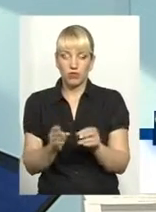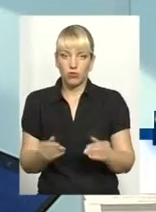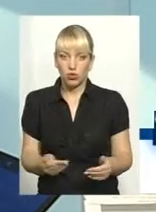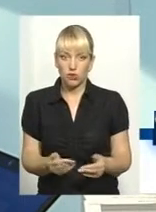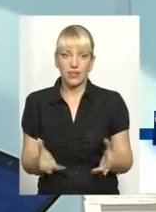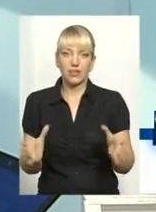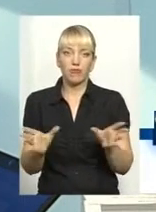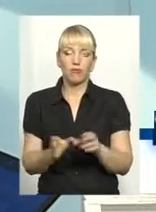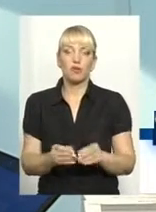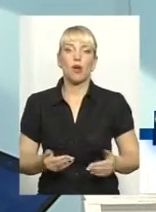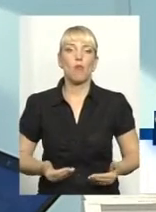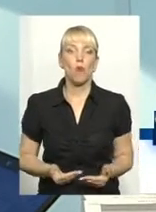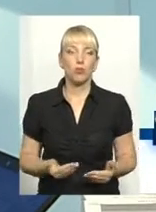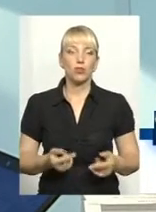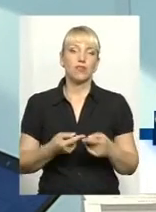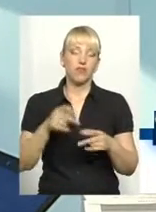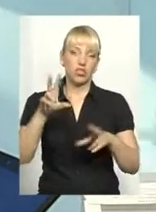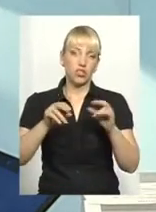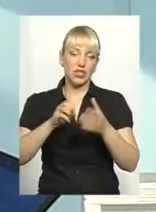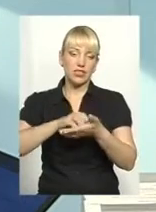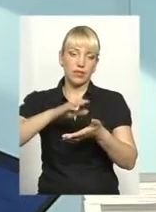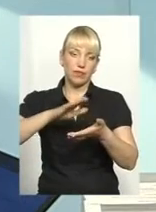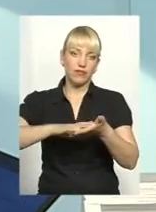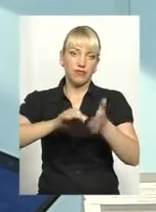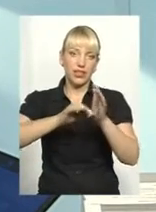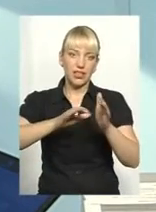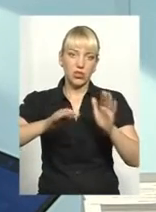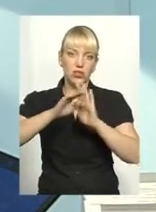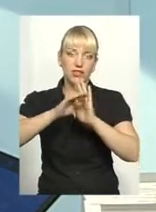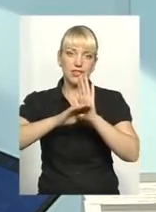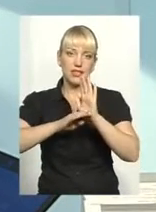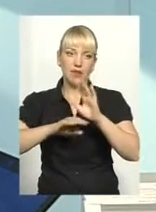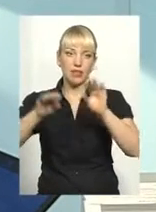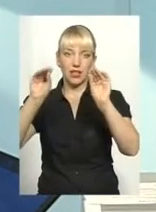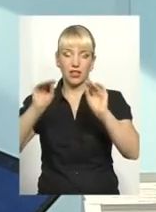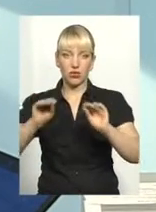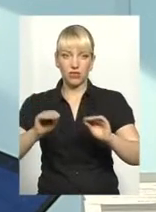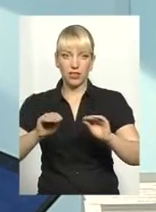побут, то тоді вони будуть зазначатися в електронній системі декларування. Але це